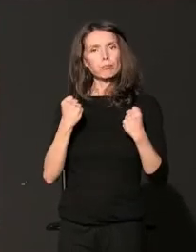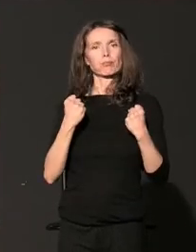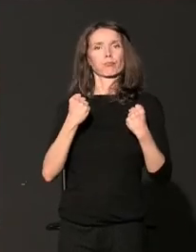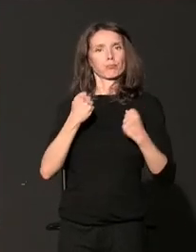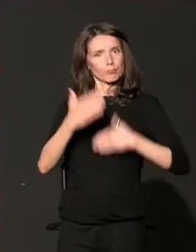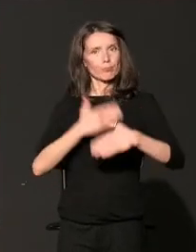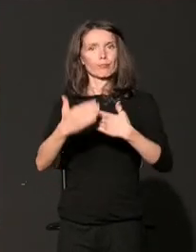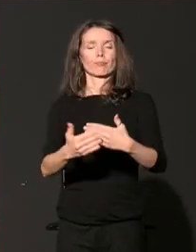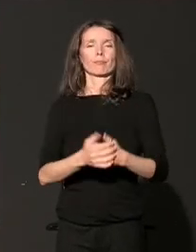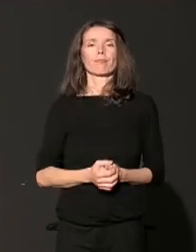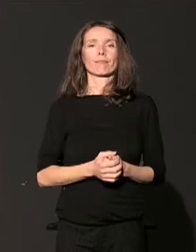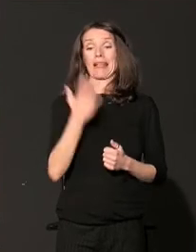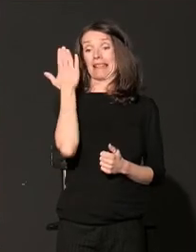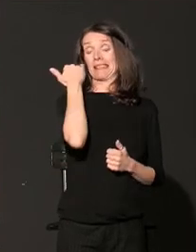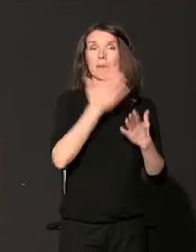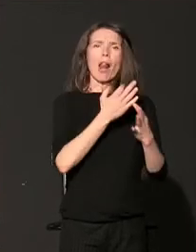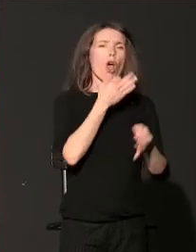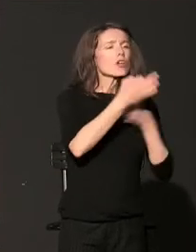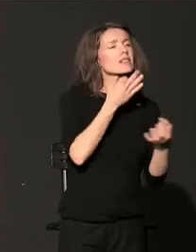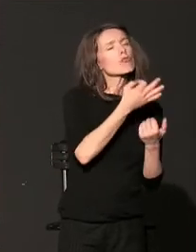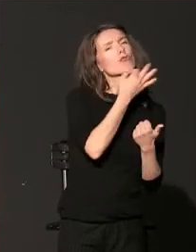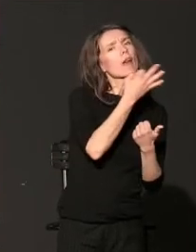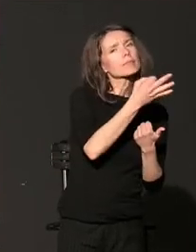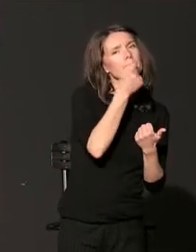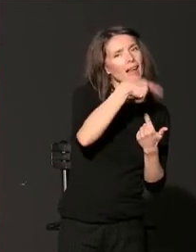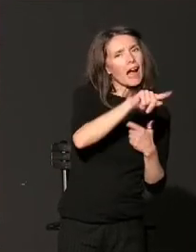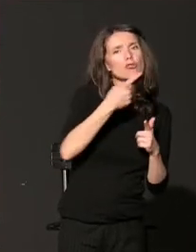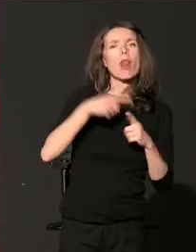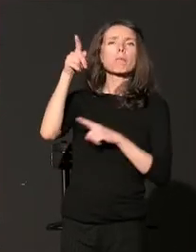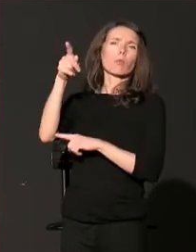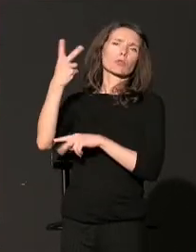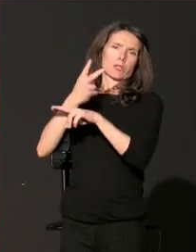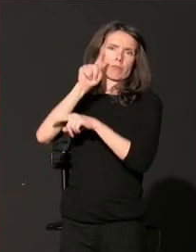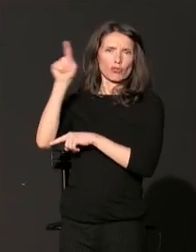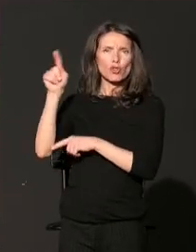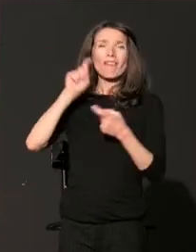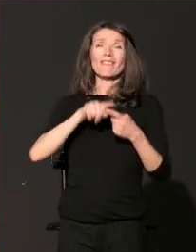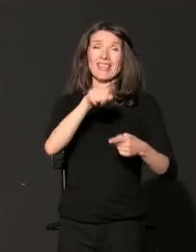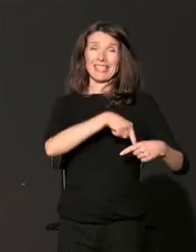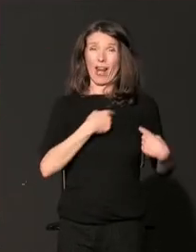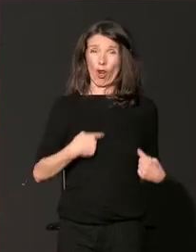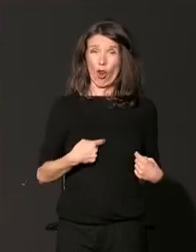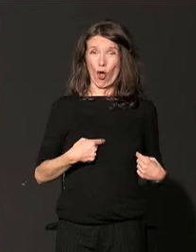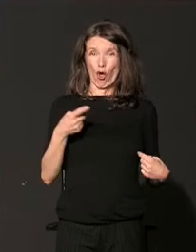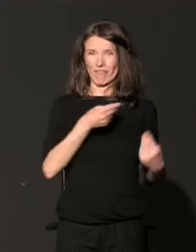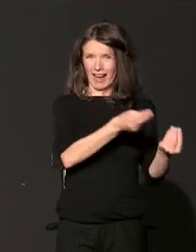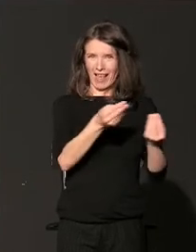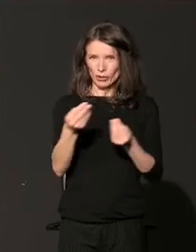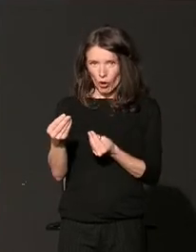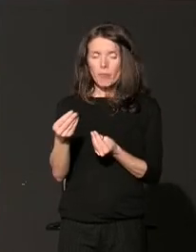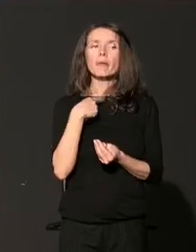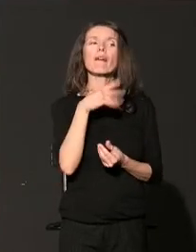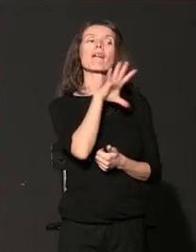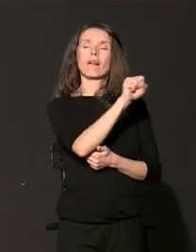sprovedeno istraživanje stavova građana i donosilaca odluka o filantropiji u Srbiji ponovo su pokazala spremnost građana i